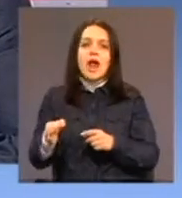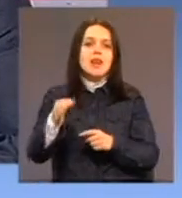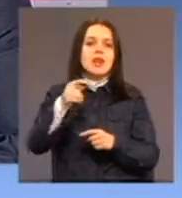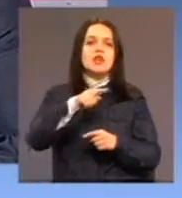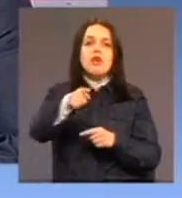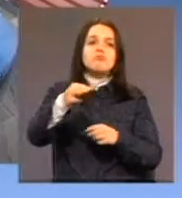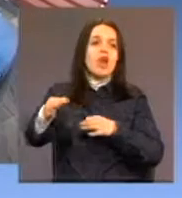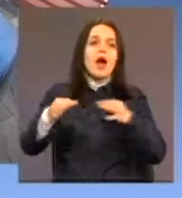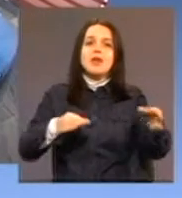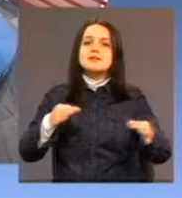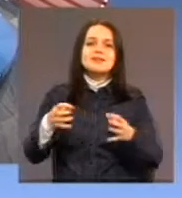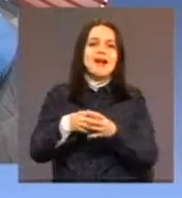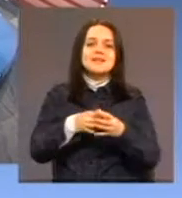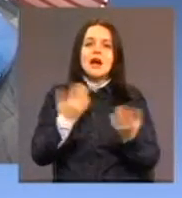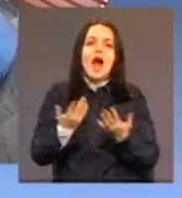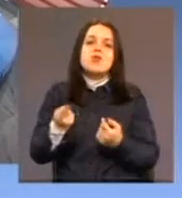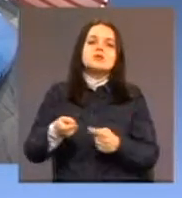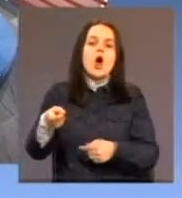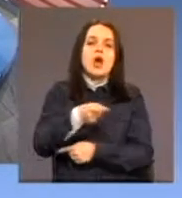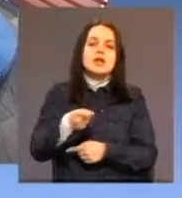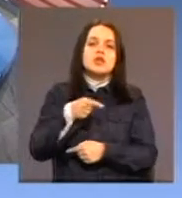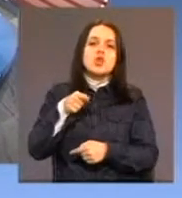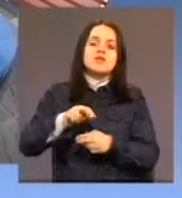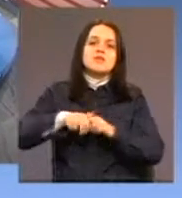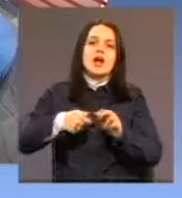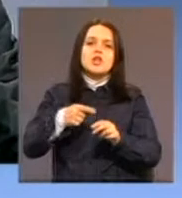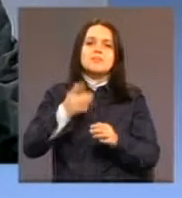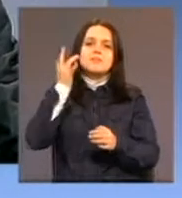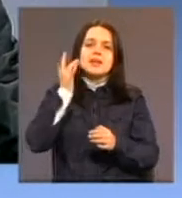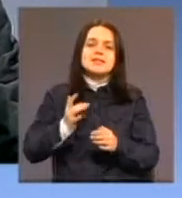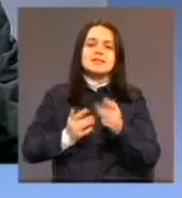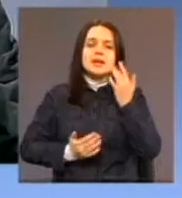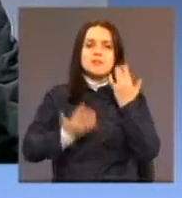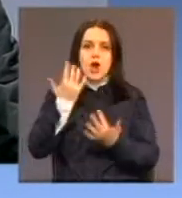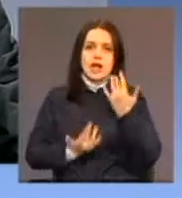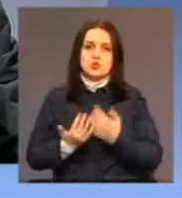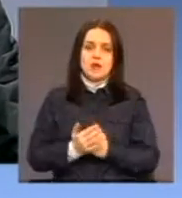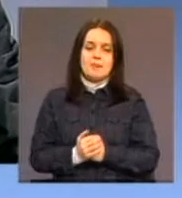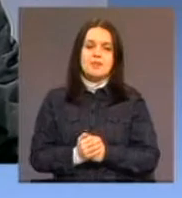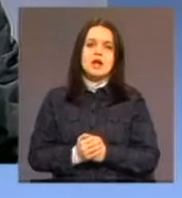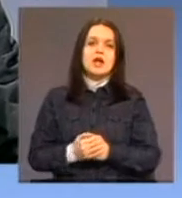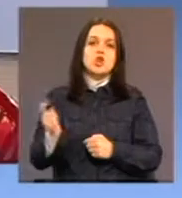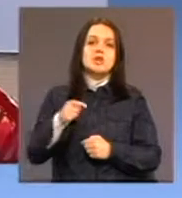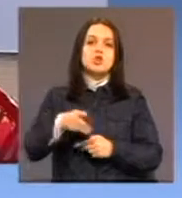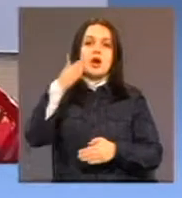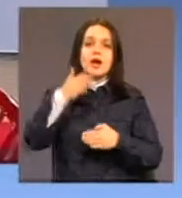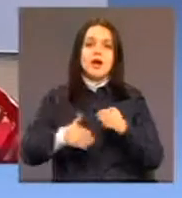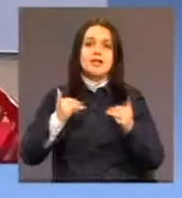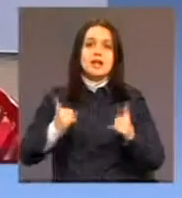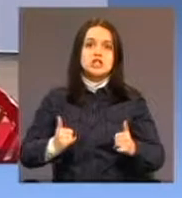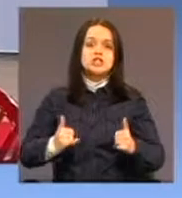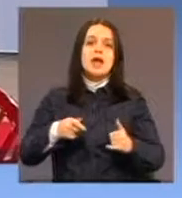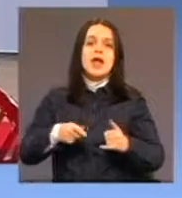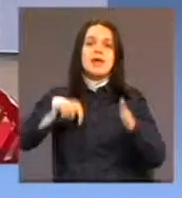kako se organizuje i to je sad stvar nekih preciznijih proračuna. Dolazimo do kraja naše današnje emisije. Najljepše vam